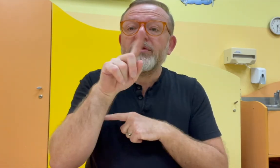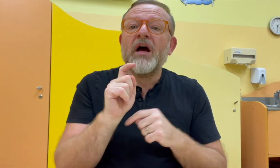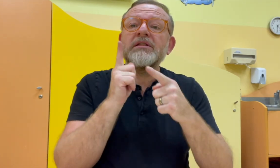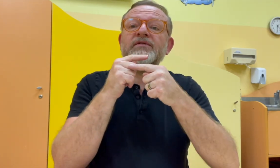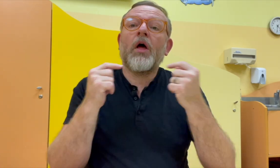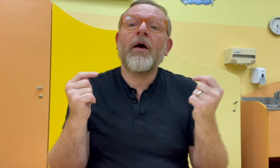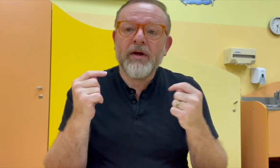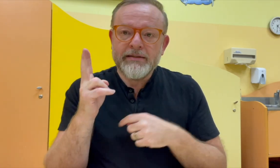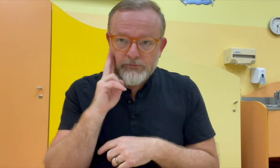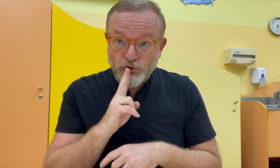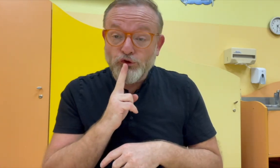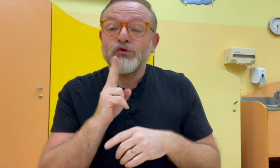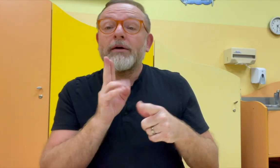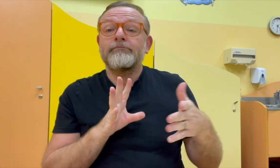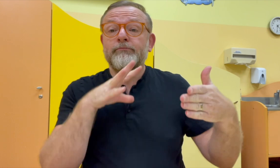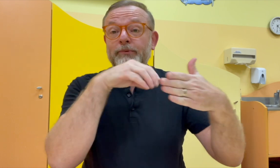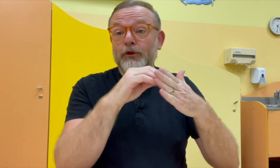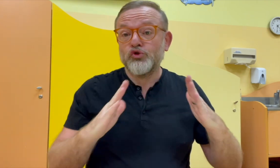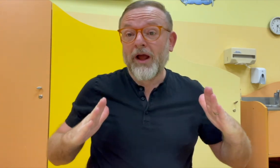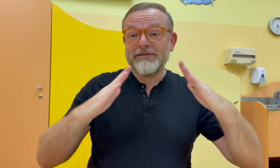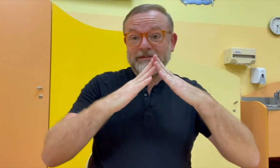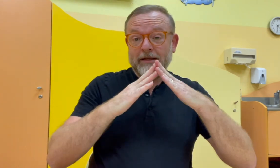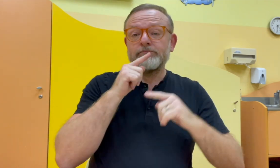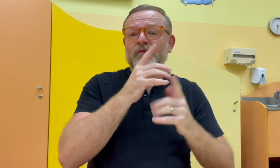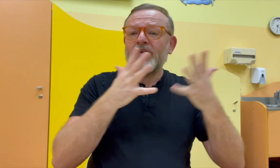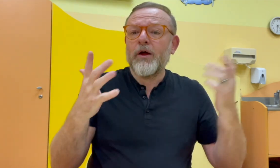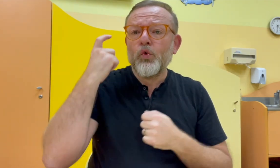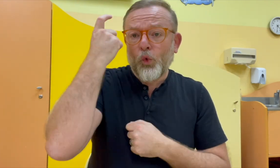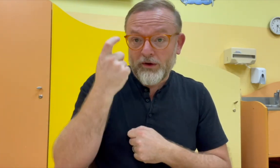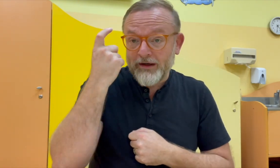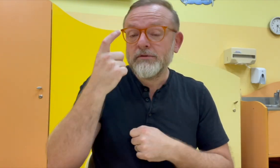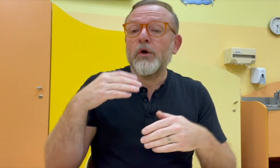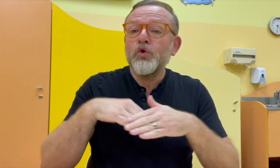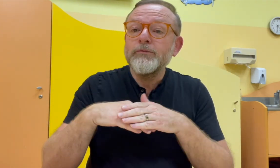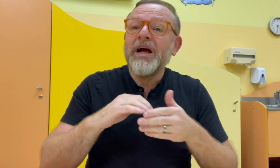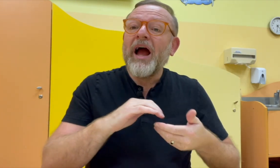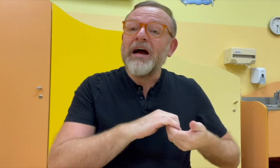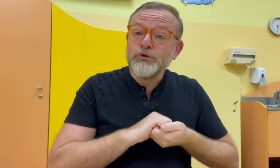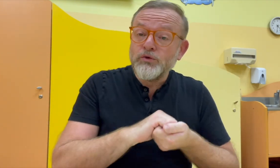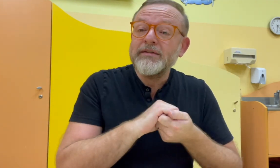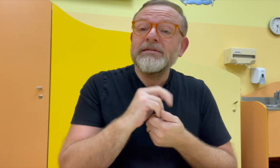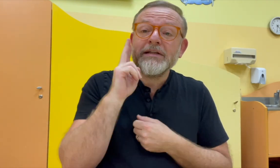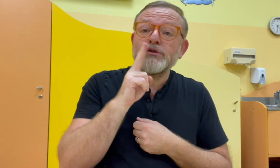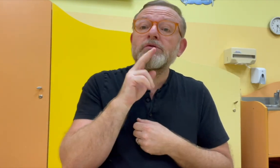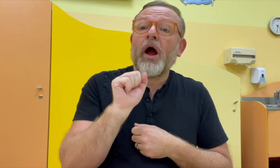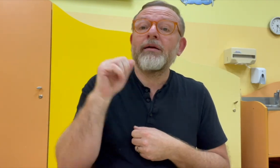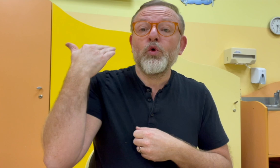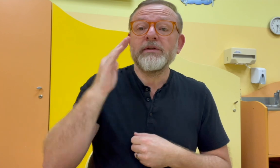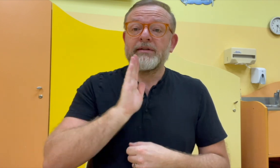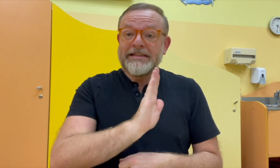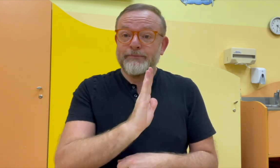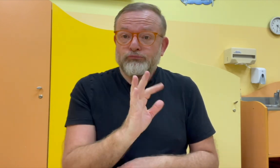neslyšících, která má zkrátku ECOV a patří pod velkou organizaci se jménem Asociace